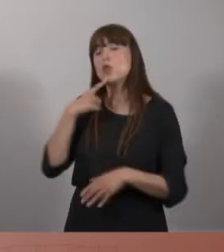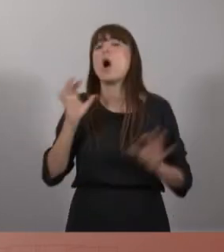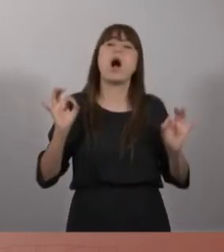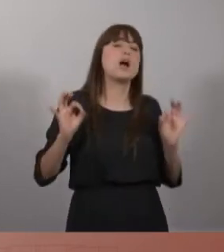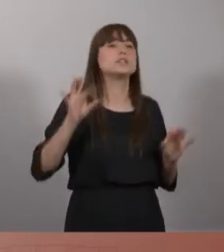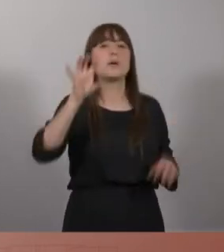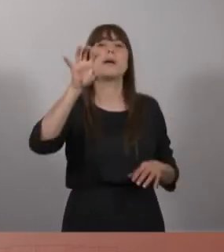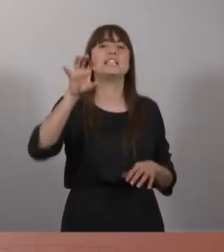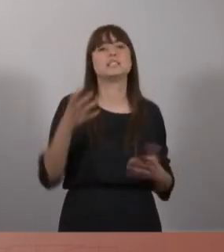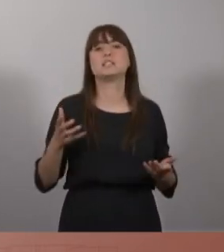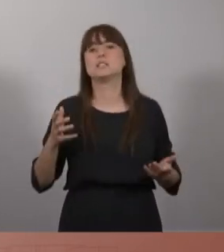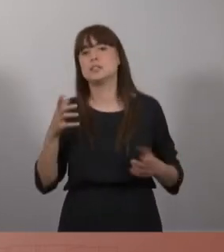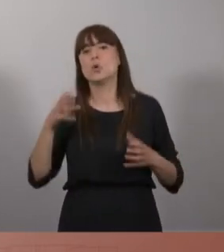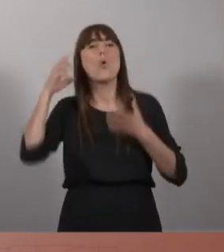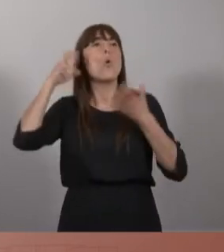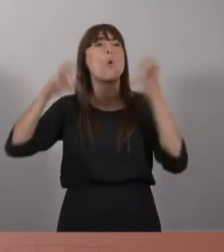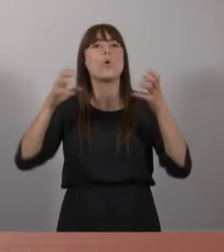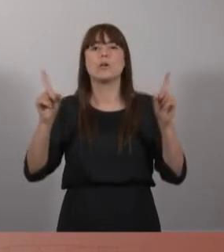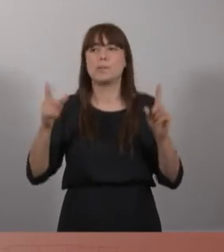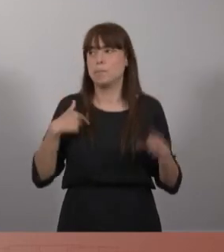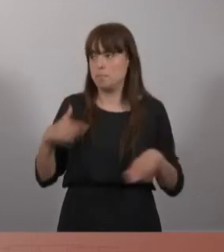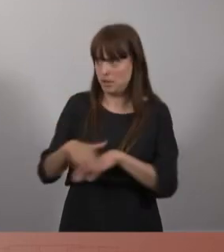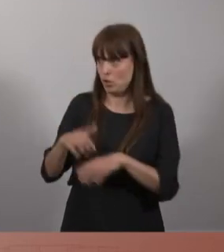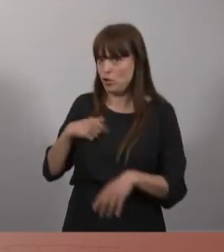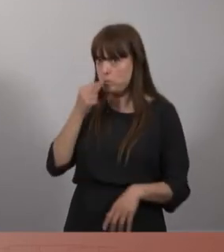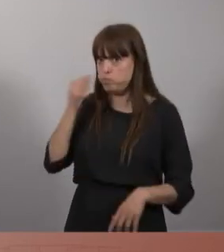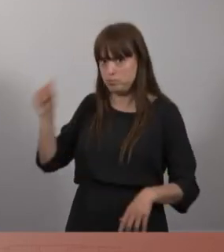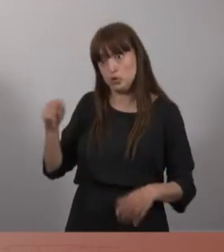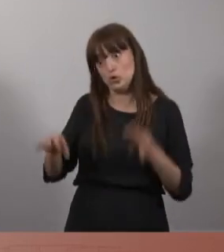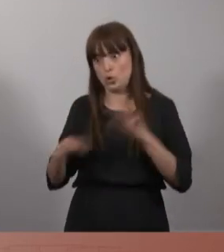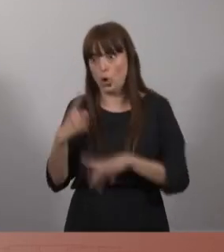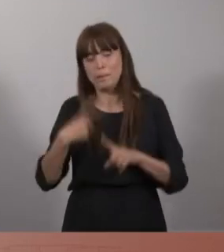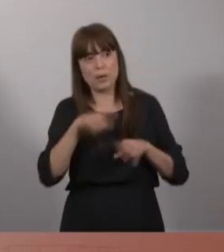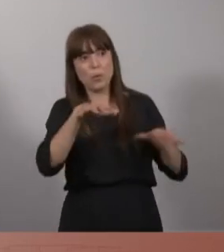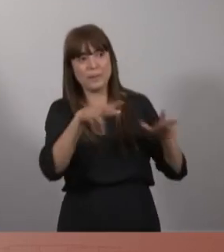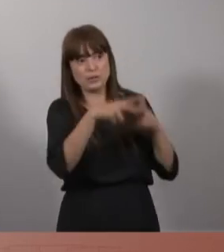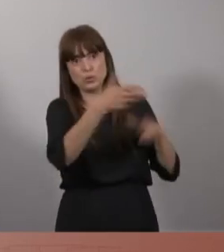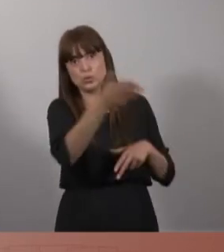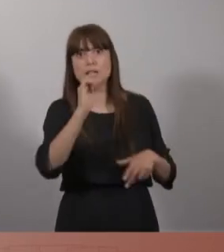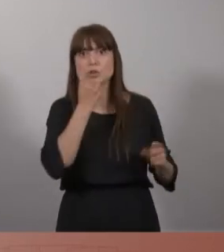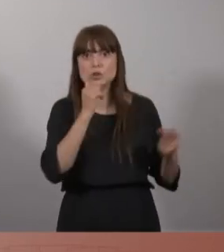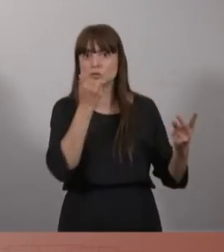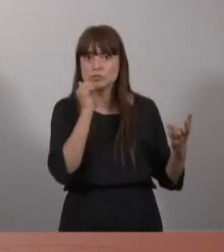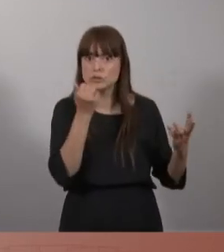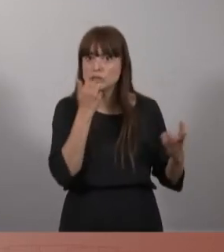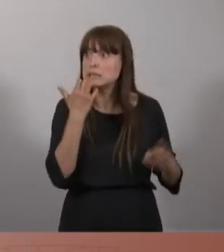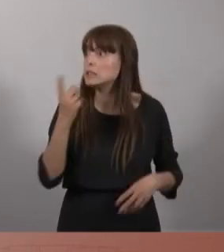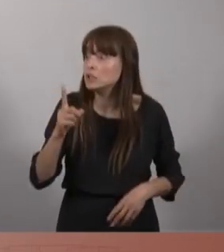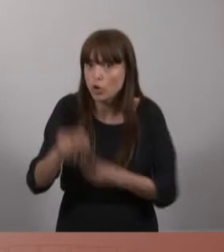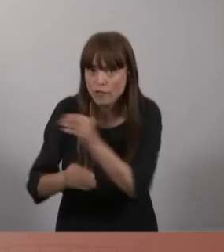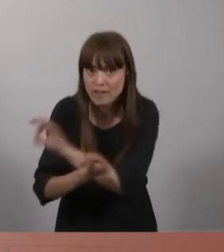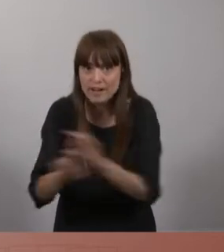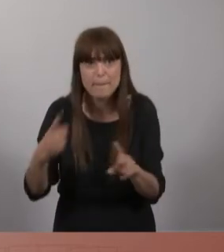de fer soroll. Escolti'm, és que aquí sort que hi ha gent que fa soroll, sort que els moviments socials fan soroll, perquè és que si no, no es faria